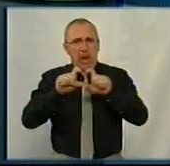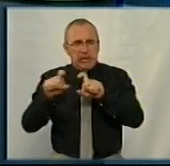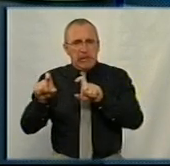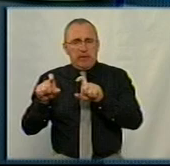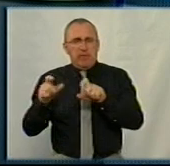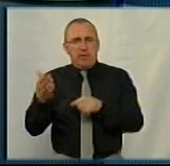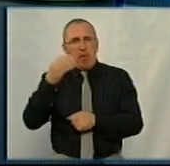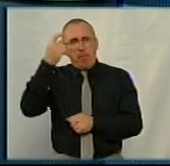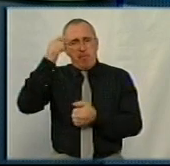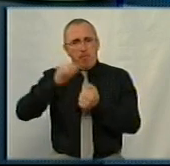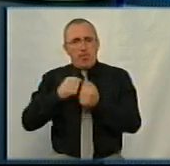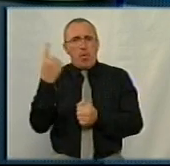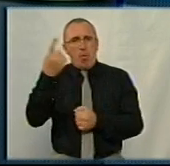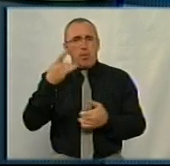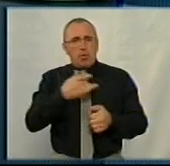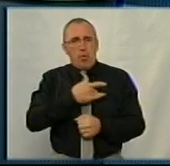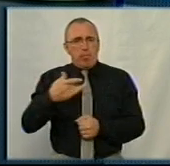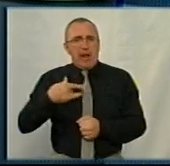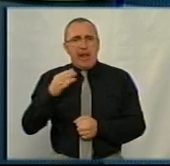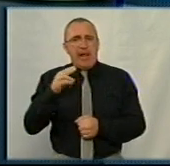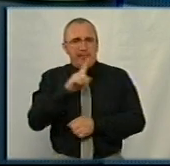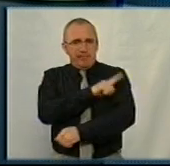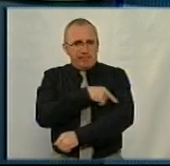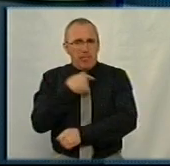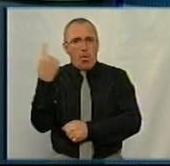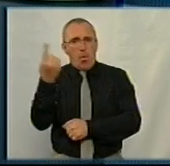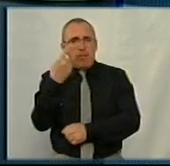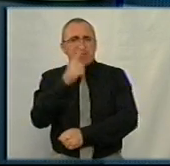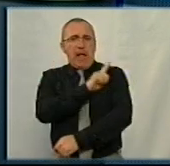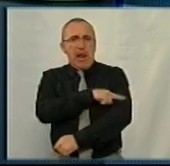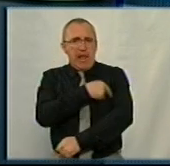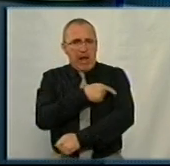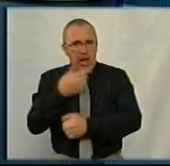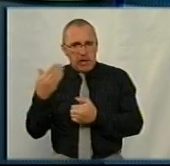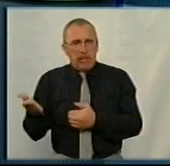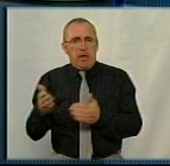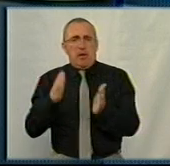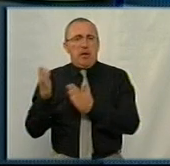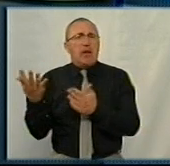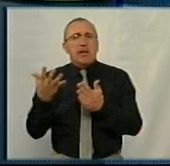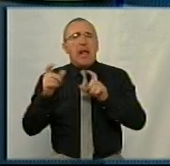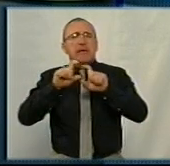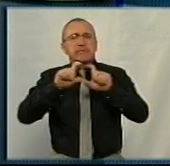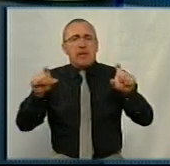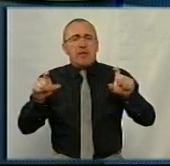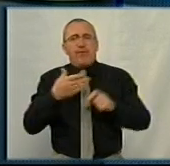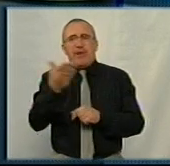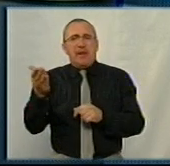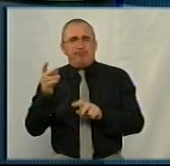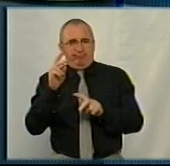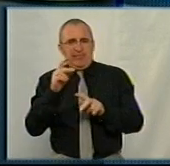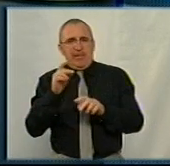Давайте по пам'яті. Обласний туберкульозний диспансер, обласна лікарня. Які заклади ви б назвали,